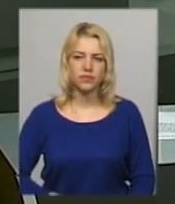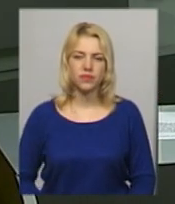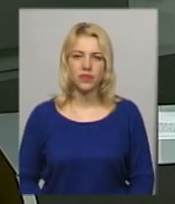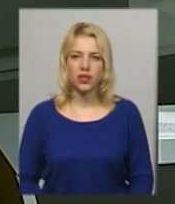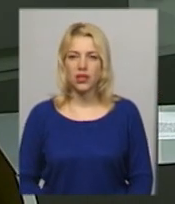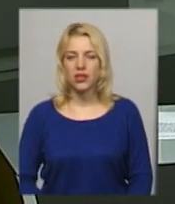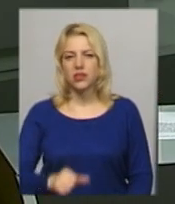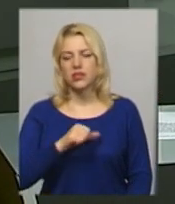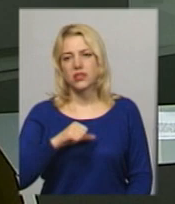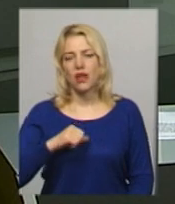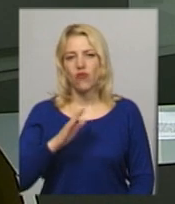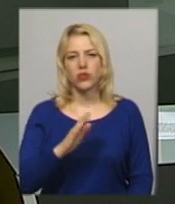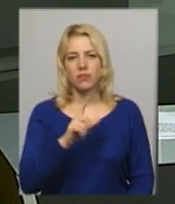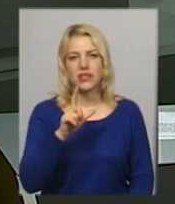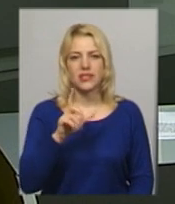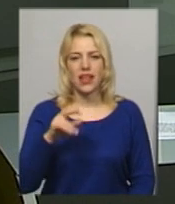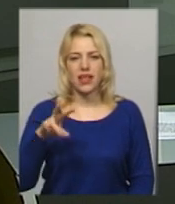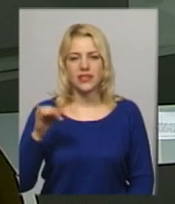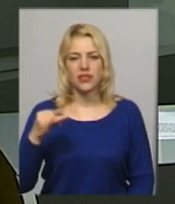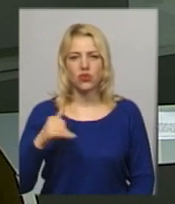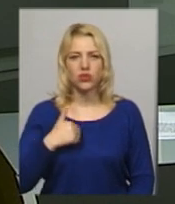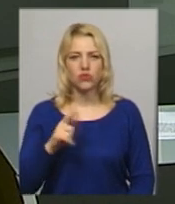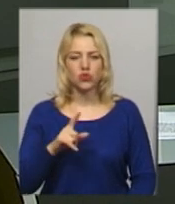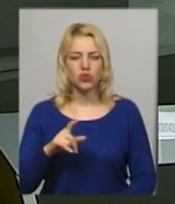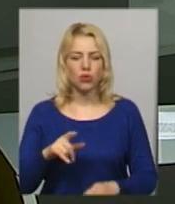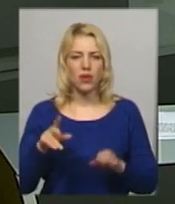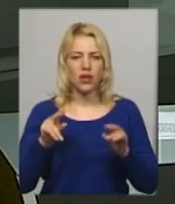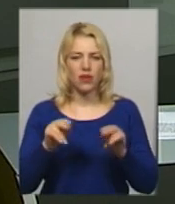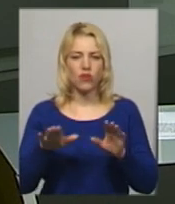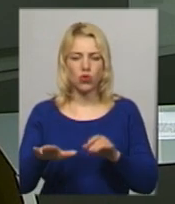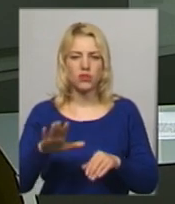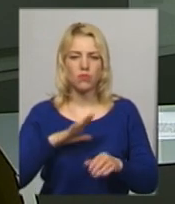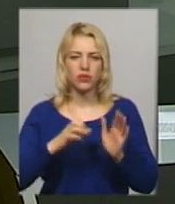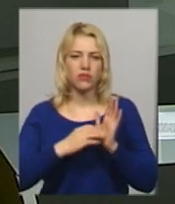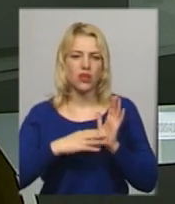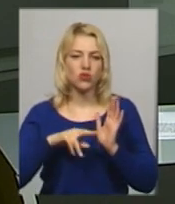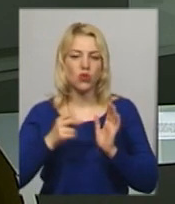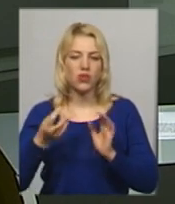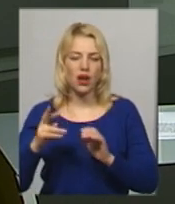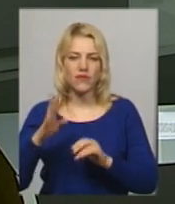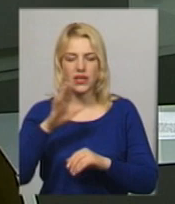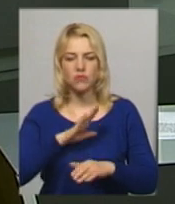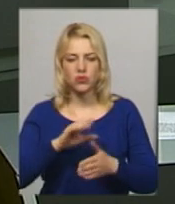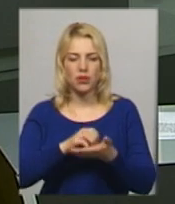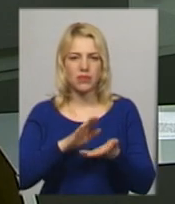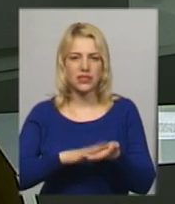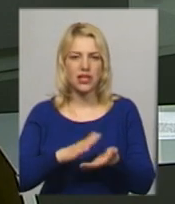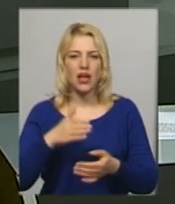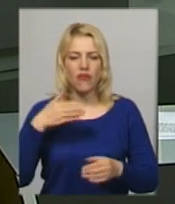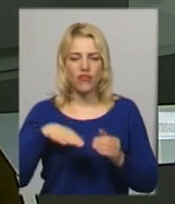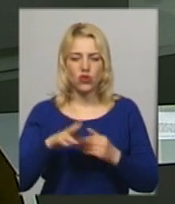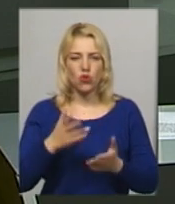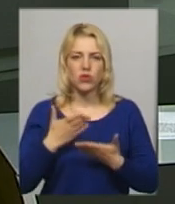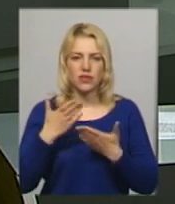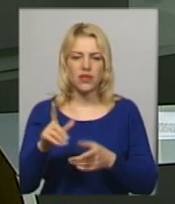Сам Володимир Зеленський хотів, щоб інавгурація проходила 19 травня. Він записав відеозвернення, у якому звинуватив